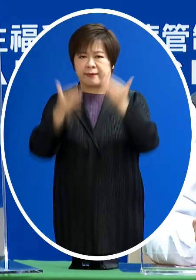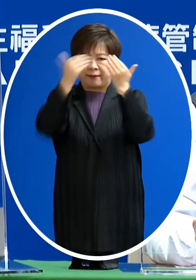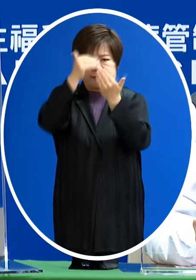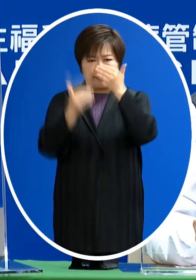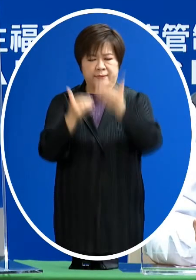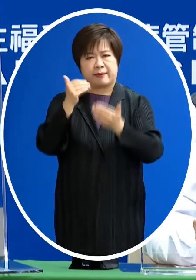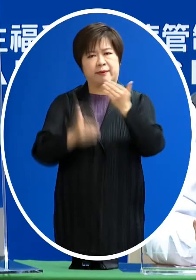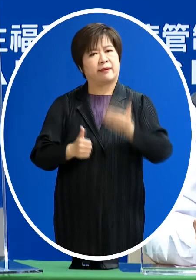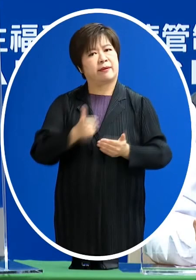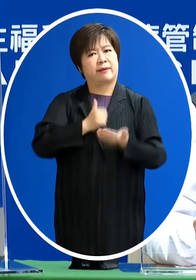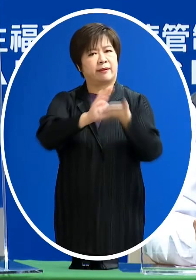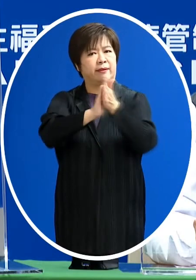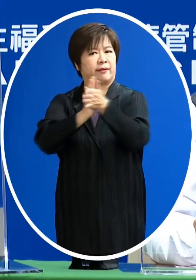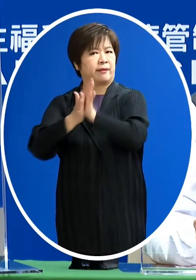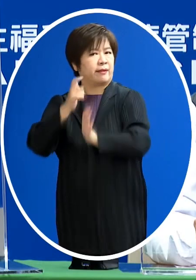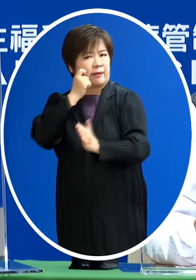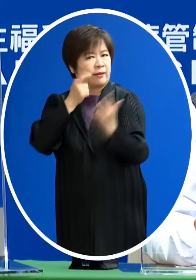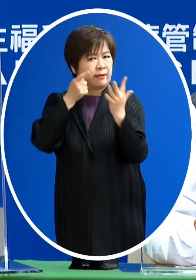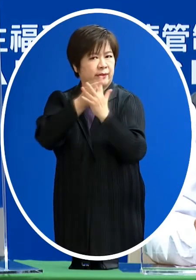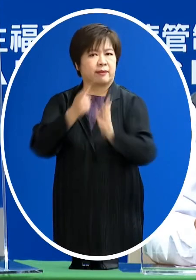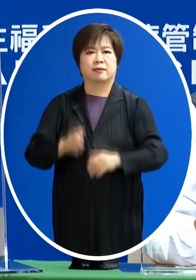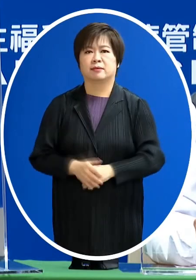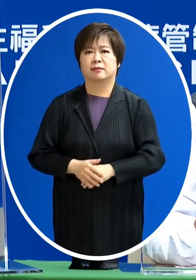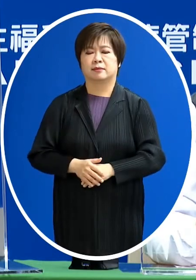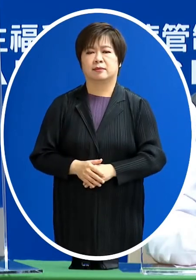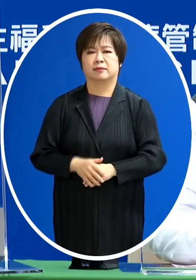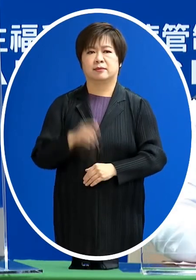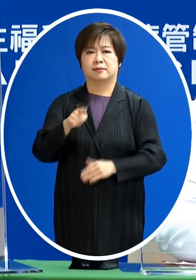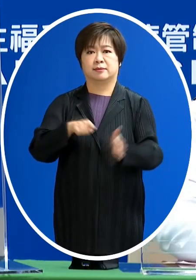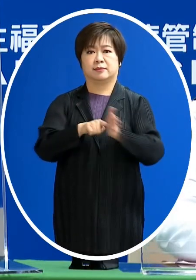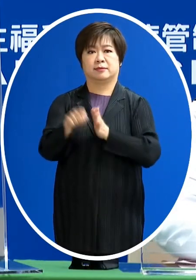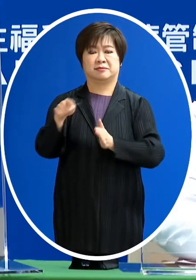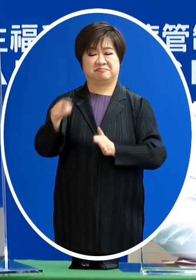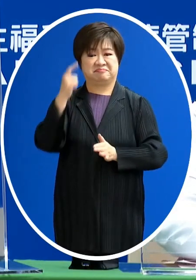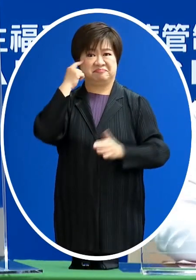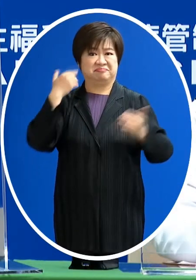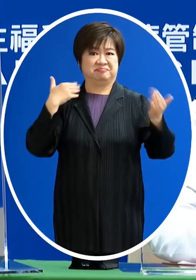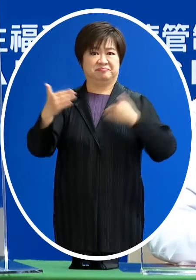是變數實在太多 很難做這樣的一個直接的推估